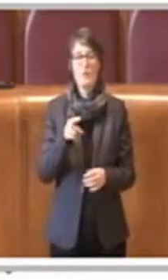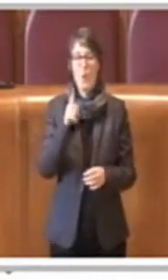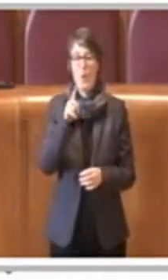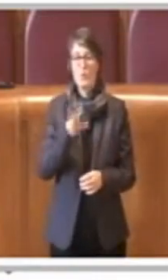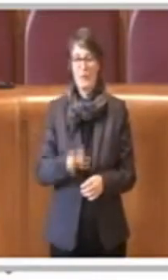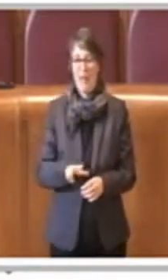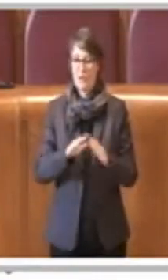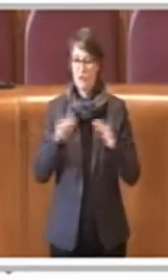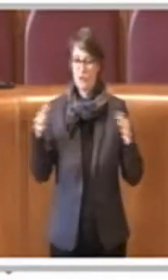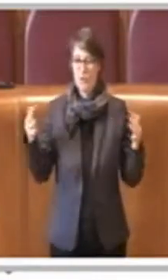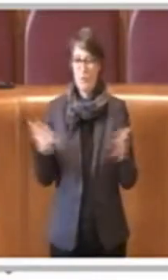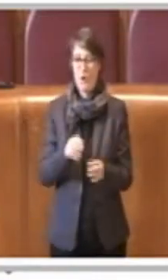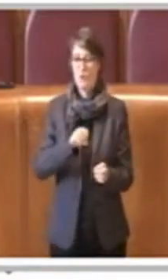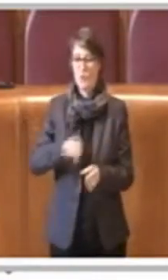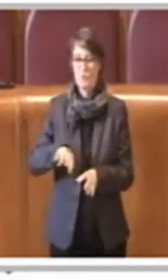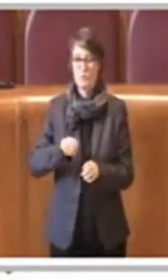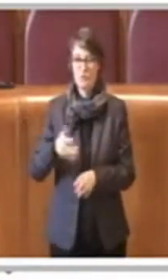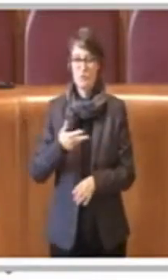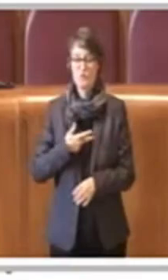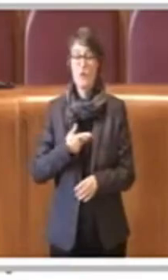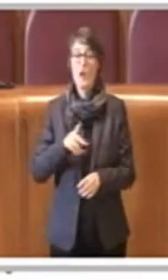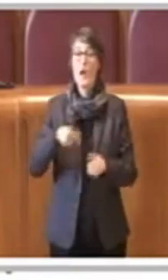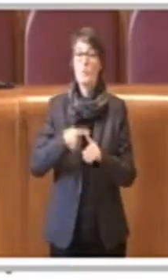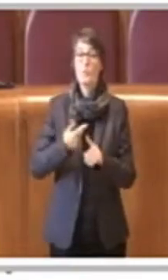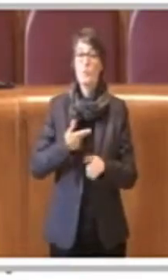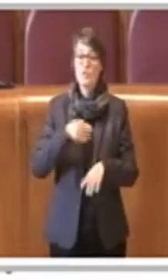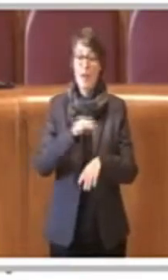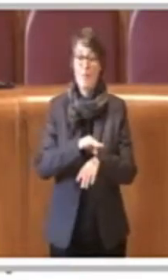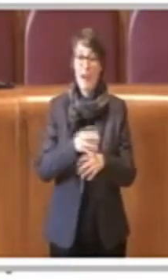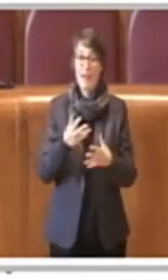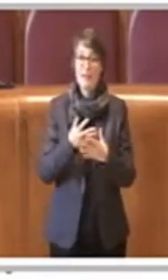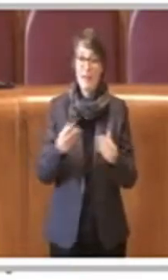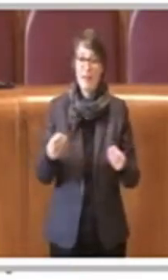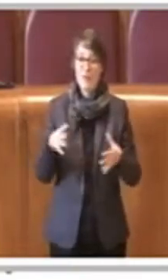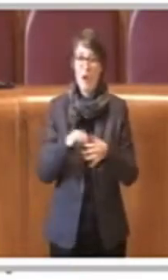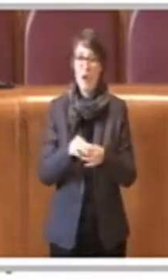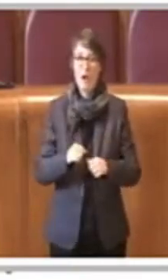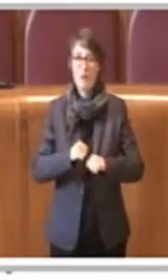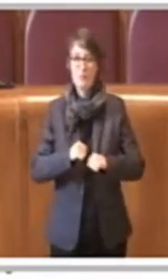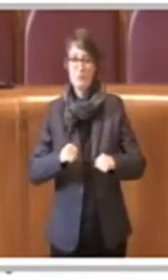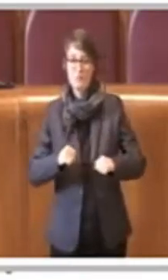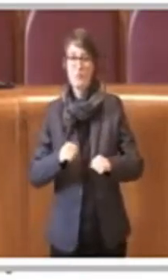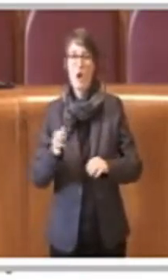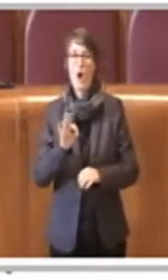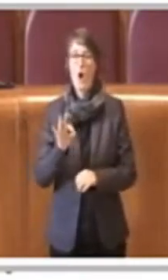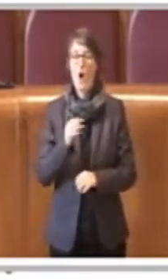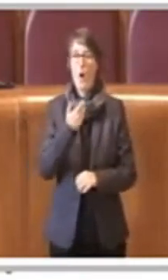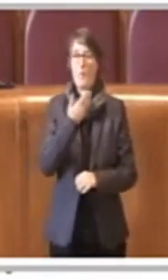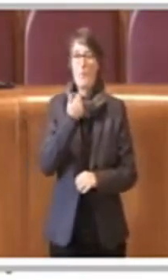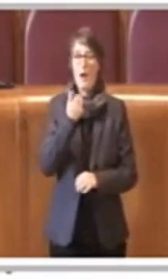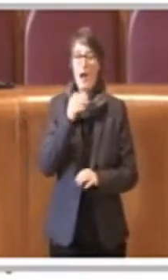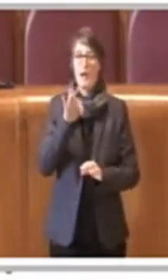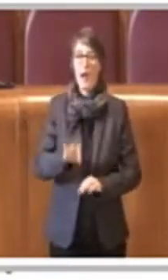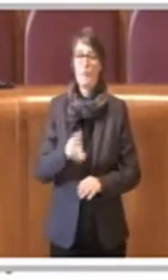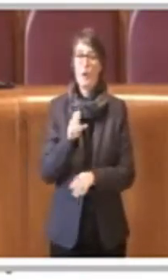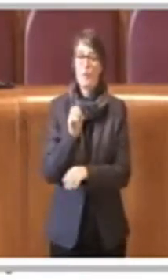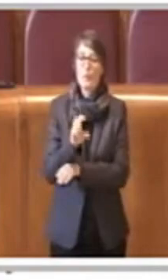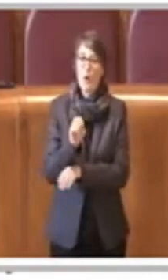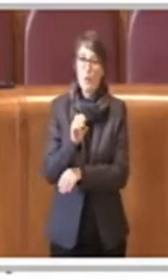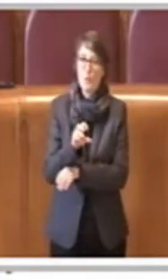malattie legate all'obesità, legate ovviamente a una mancanza di educazione alimentare.